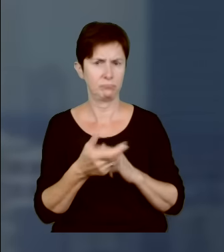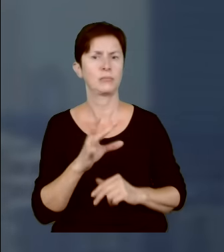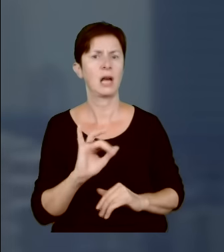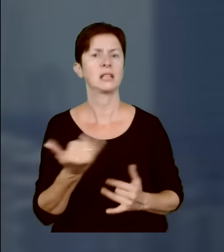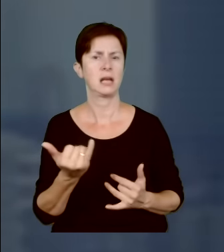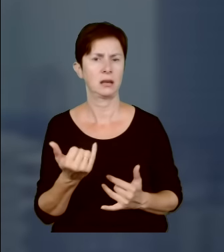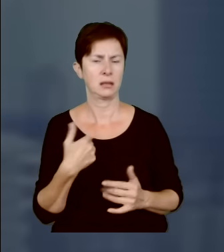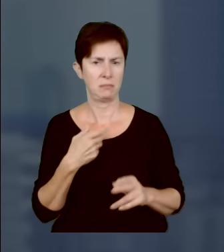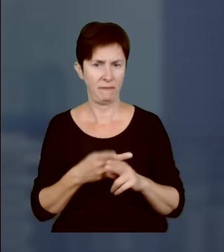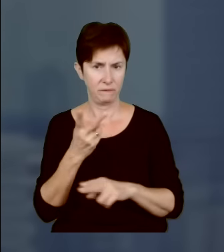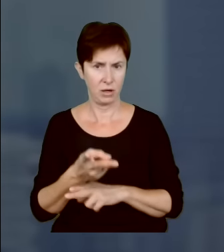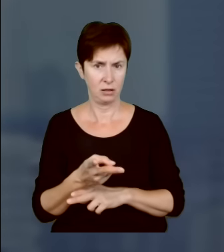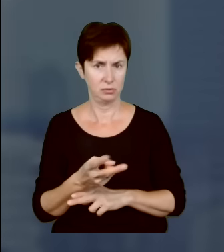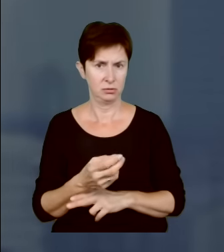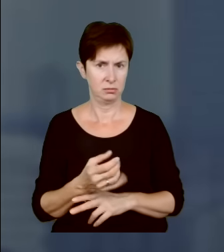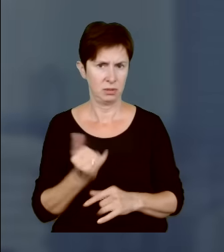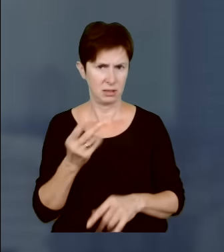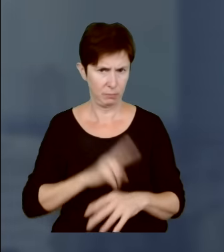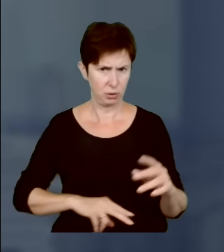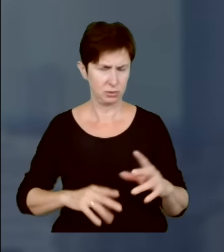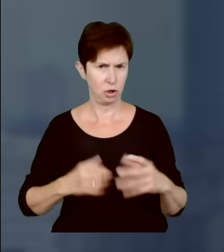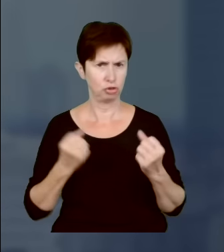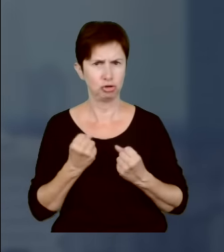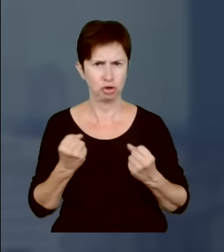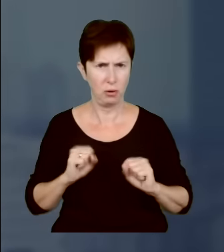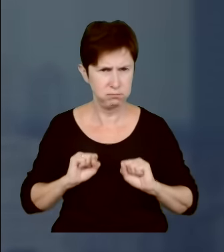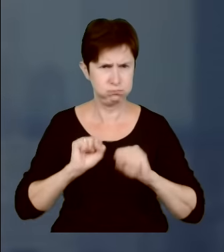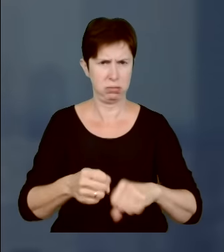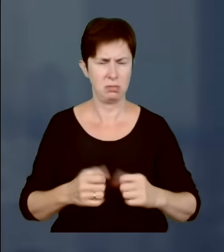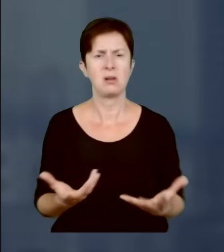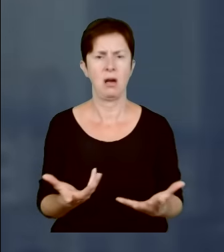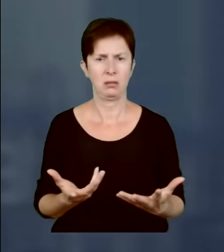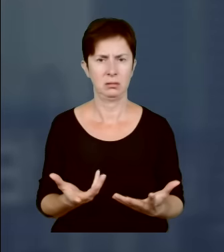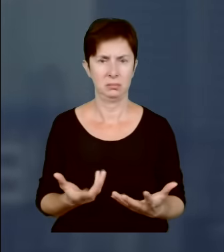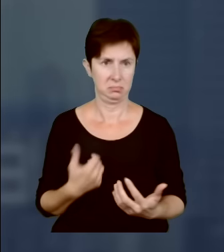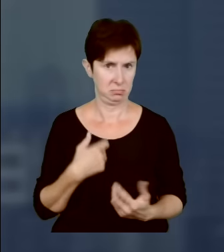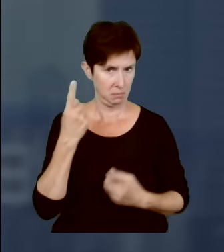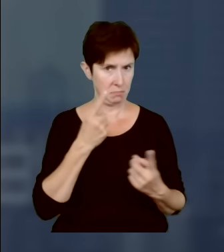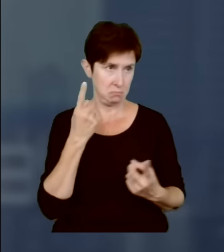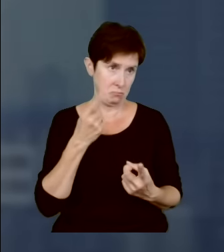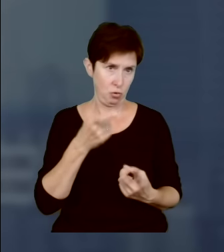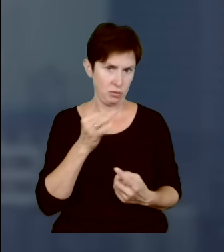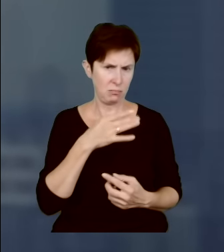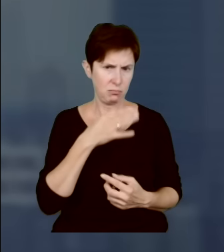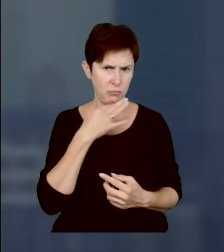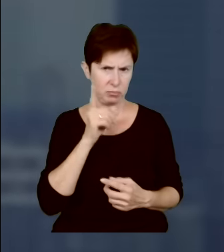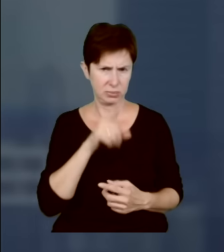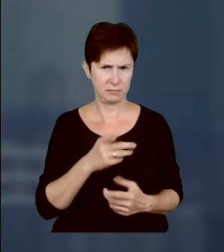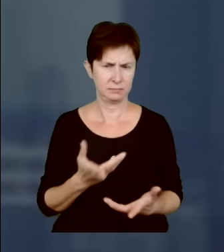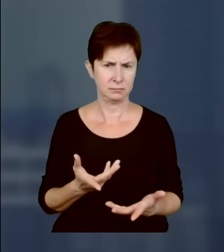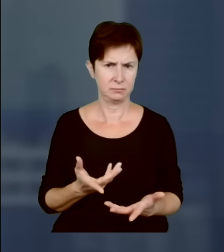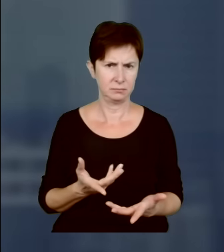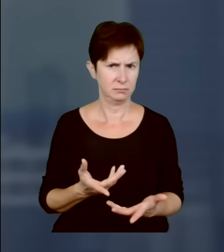policją i tak dalej, więc widać było, że on, wydaje się szczerze mówił, chyba tak, no że nie miał przekonania co do